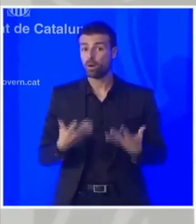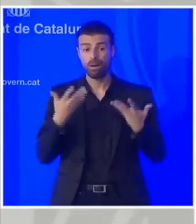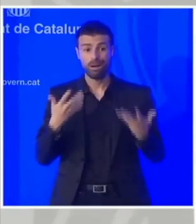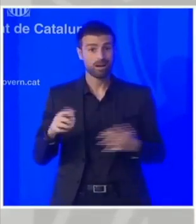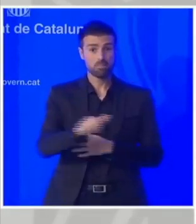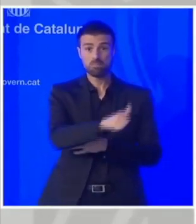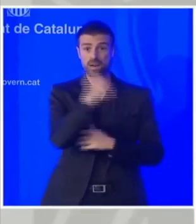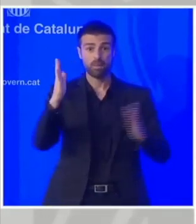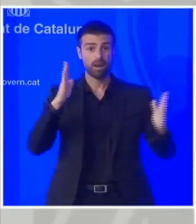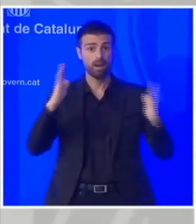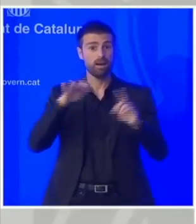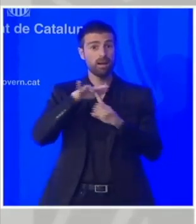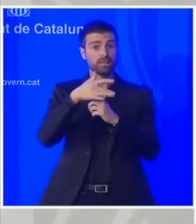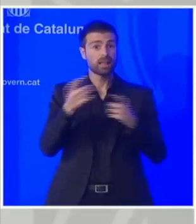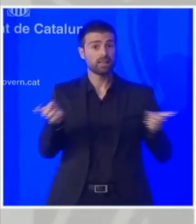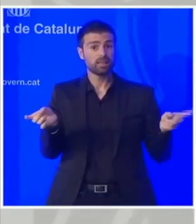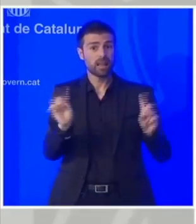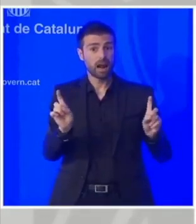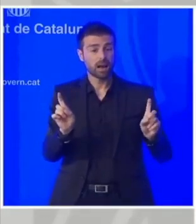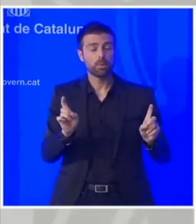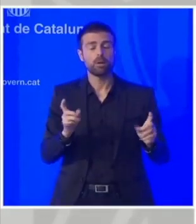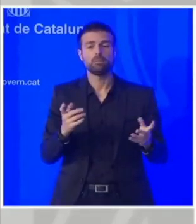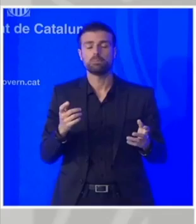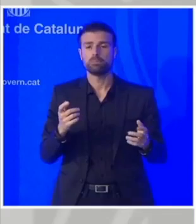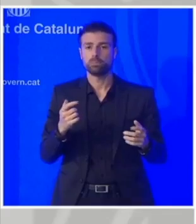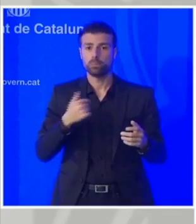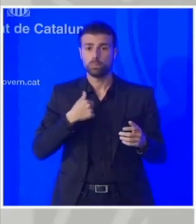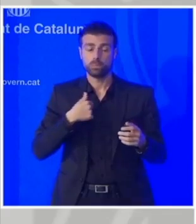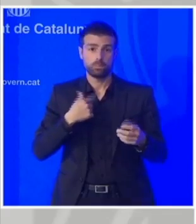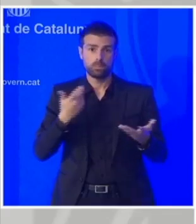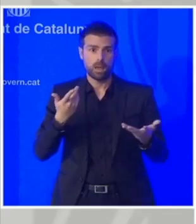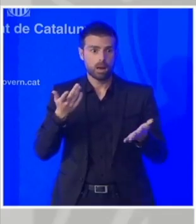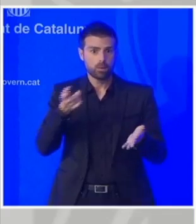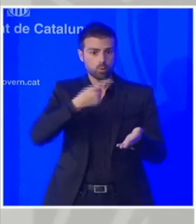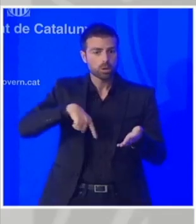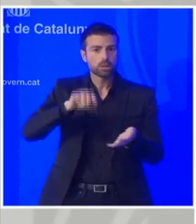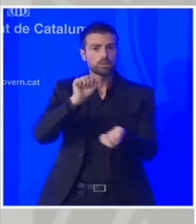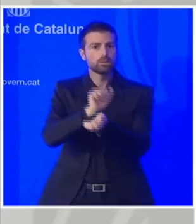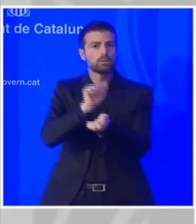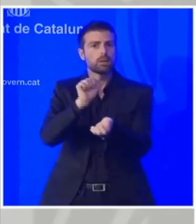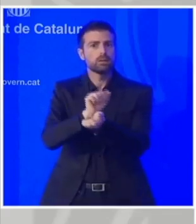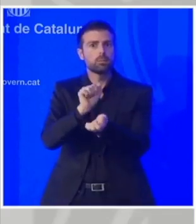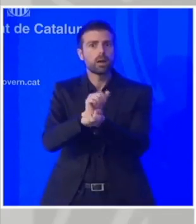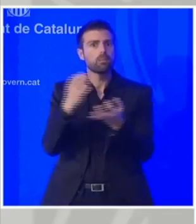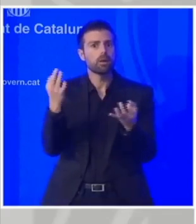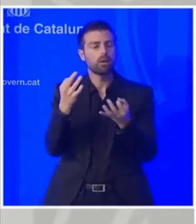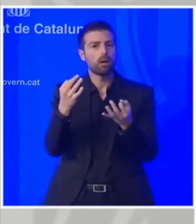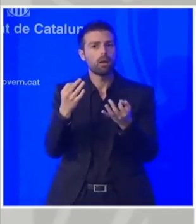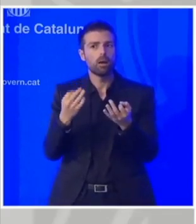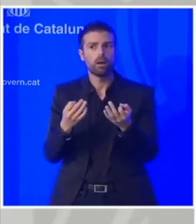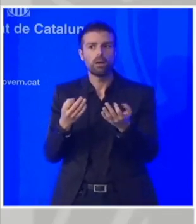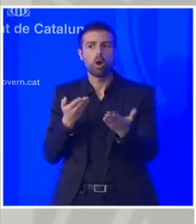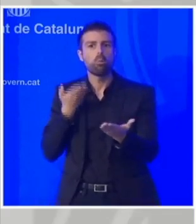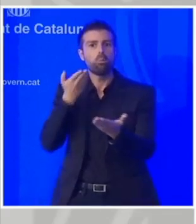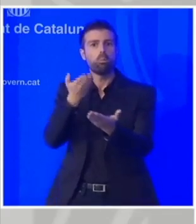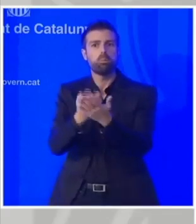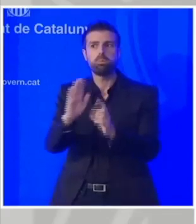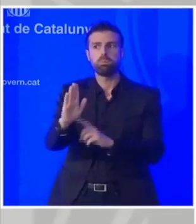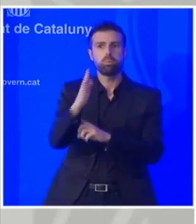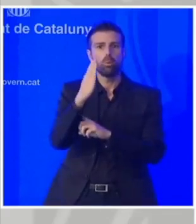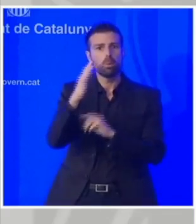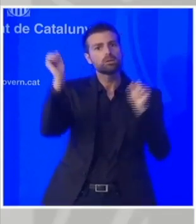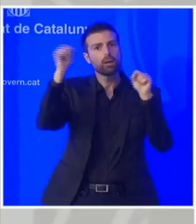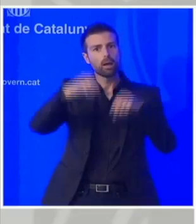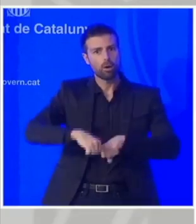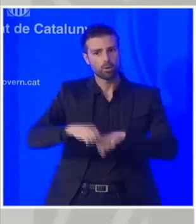el primer estat d'alarma el que estem esperant és la proposta d'acord per subscriure amb